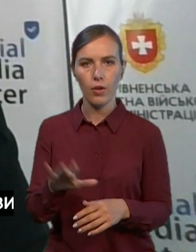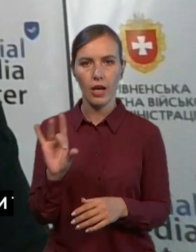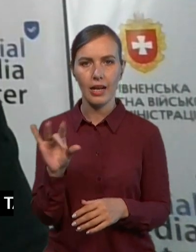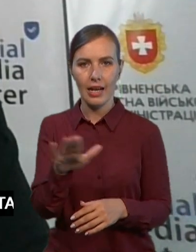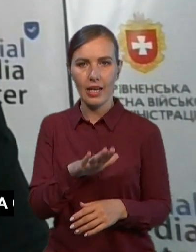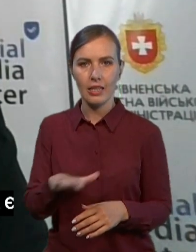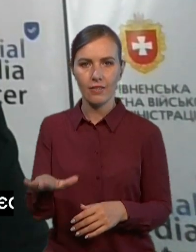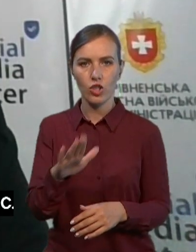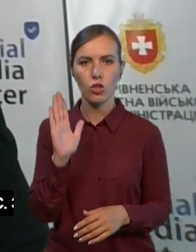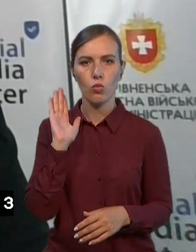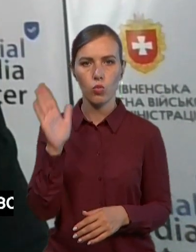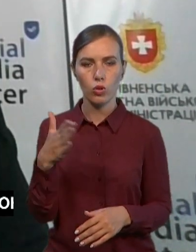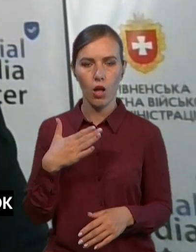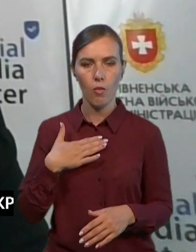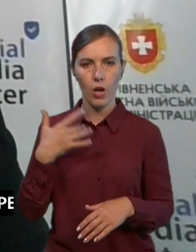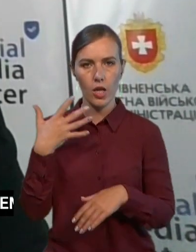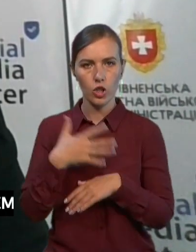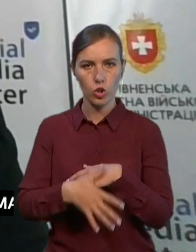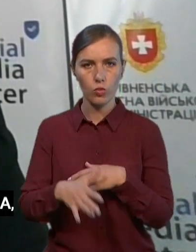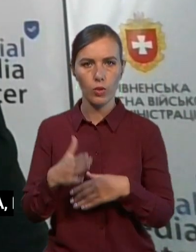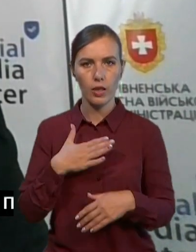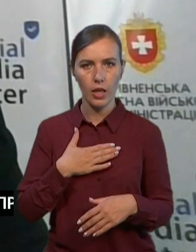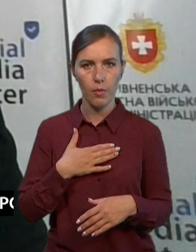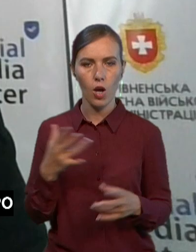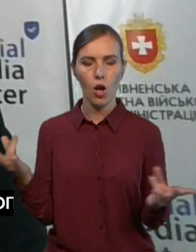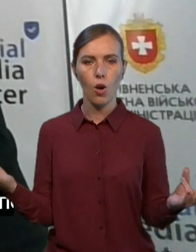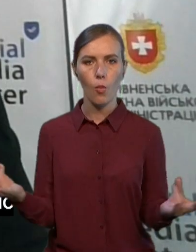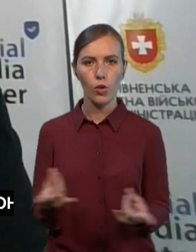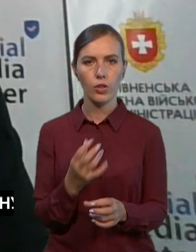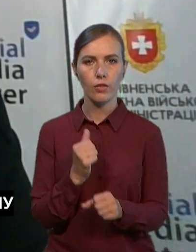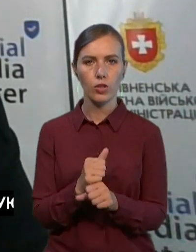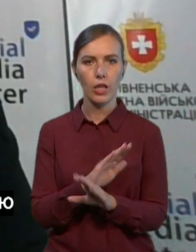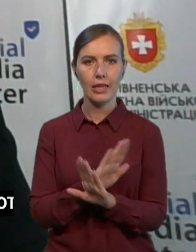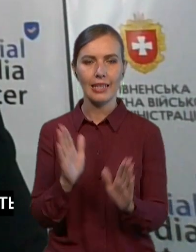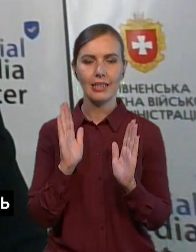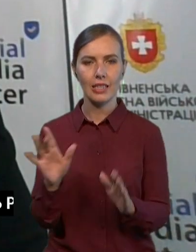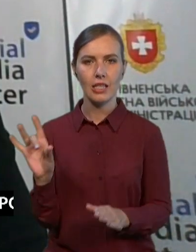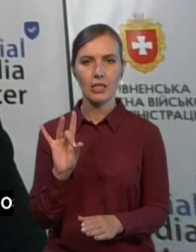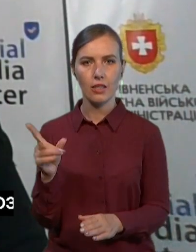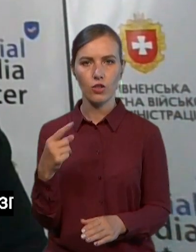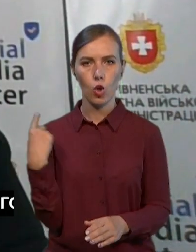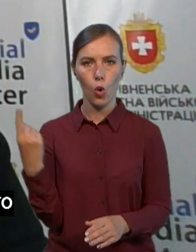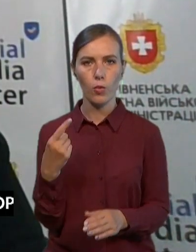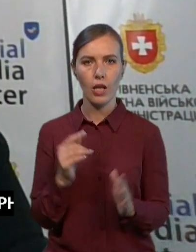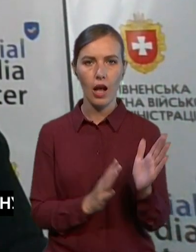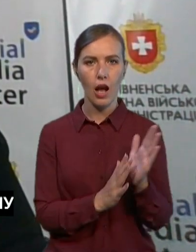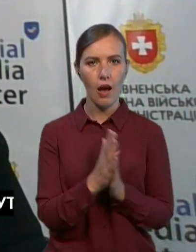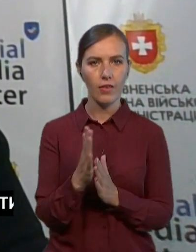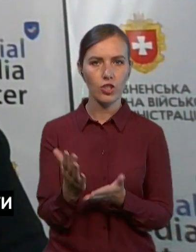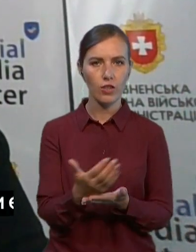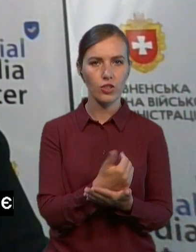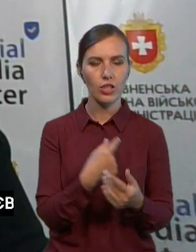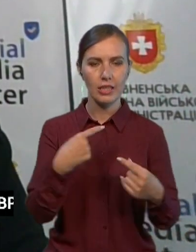Ми розуміємо, що нам потрібно відпрацювати не тільки за Рівненську область, а вирости урожай і для інших